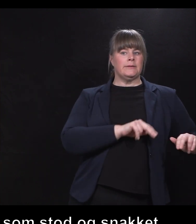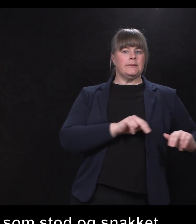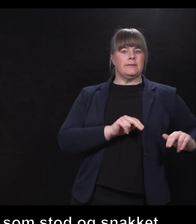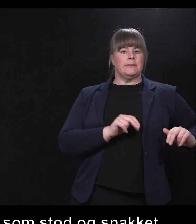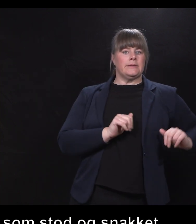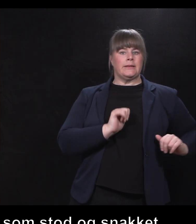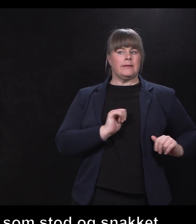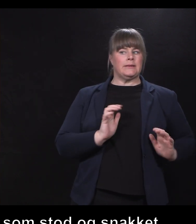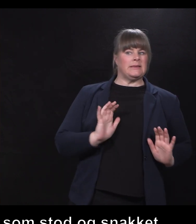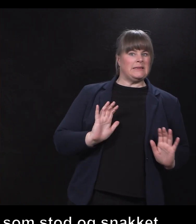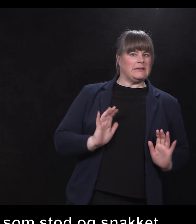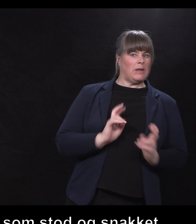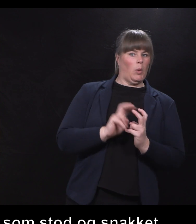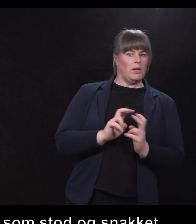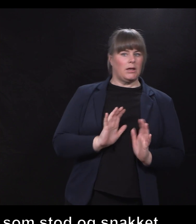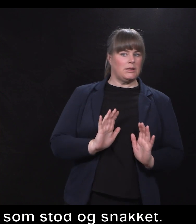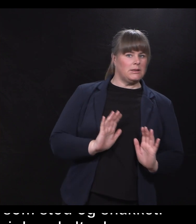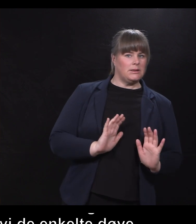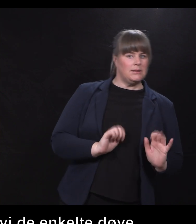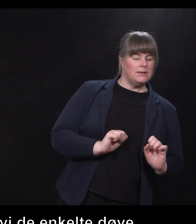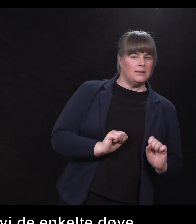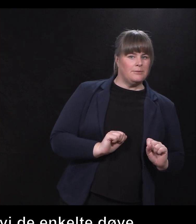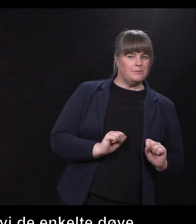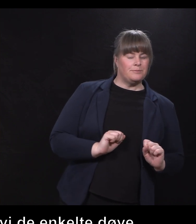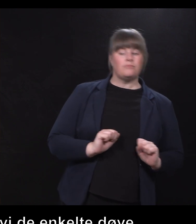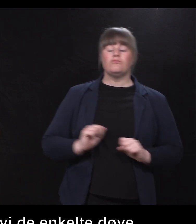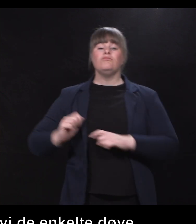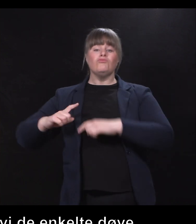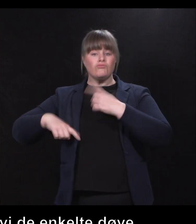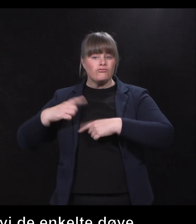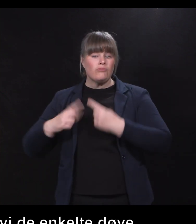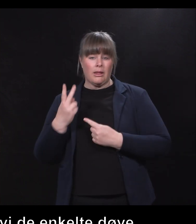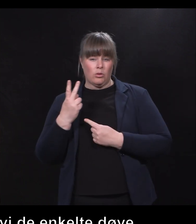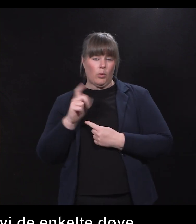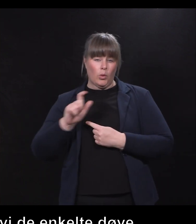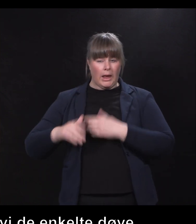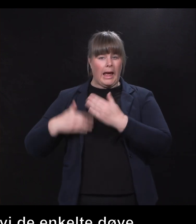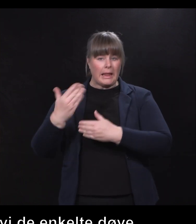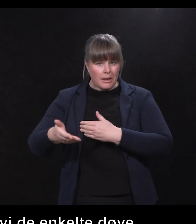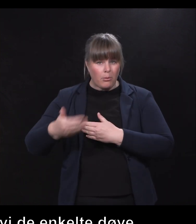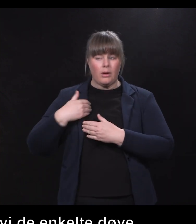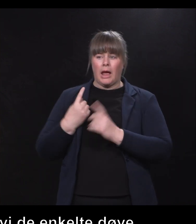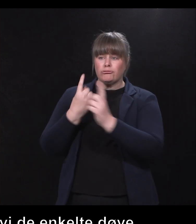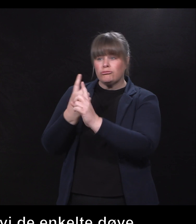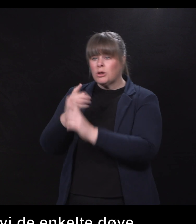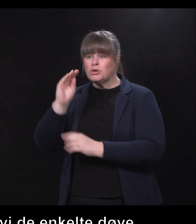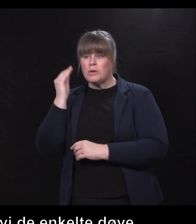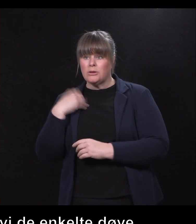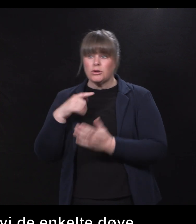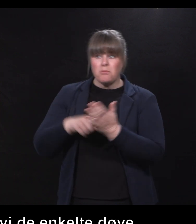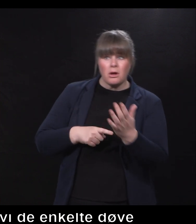dette hadde startet opp, pratet jeg enda mer med studentene, og spurte hvordan går det egentlig med inkludering, hvordan kjenner dere at dere blir ivaretatt.